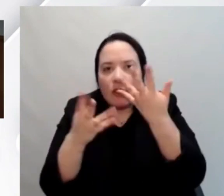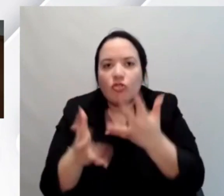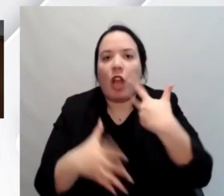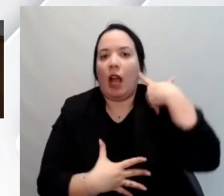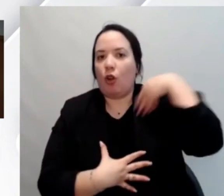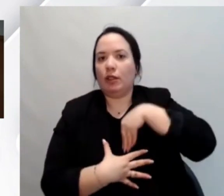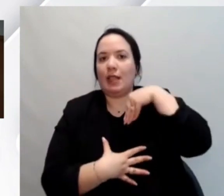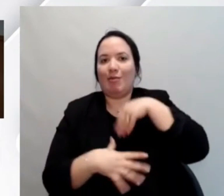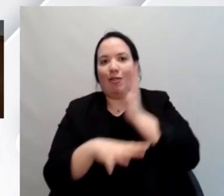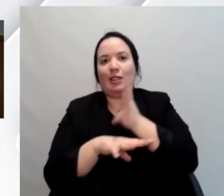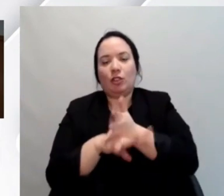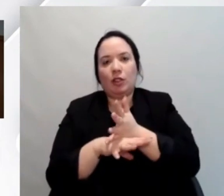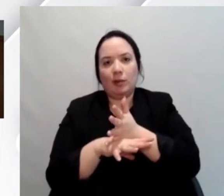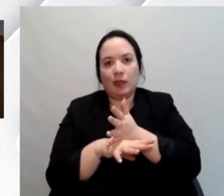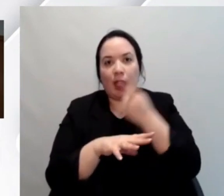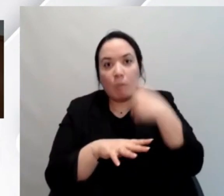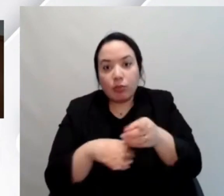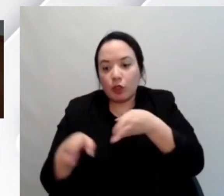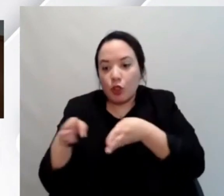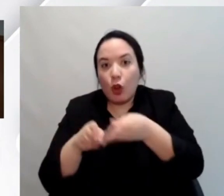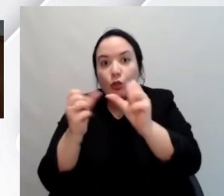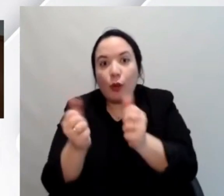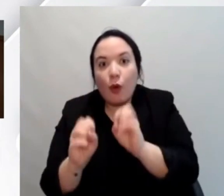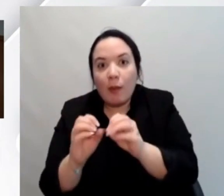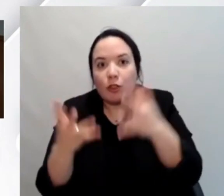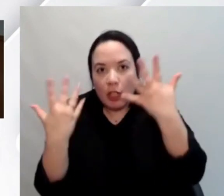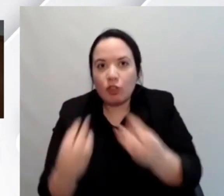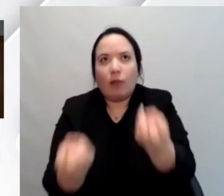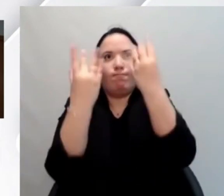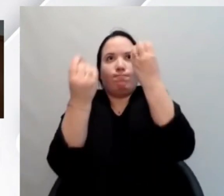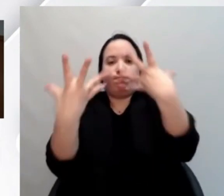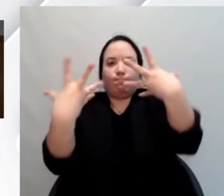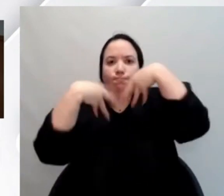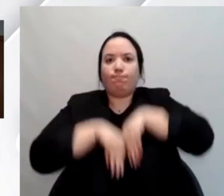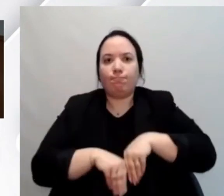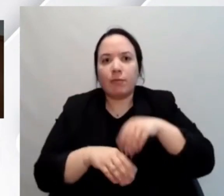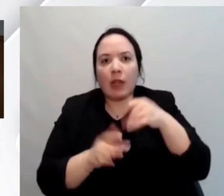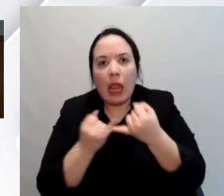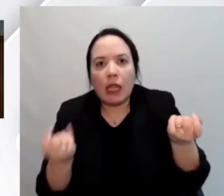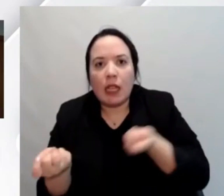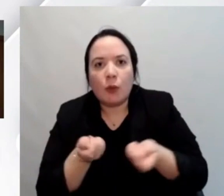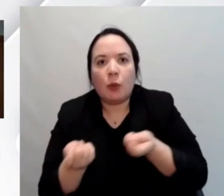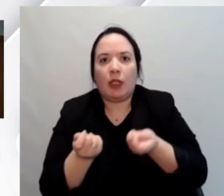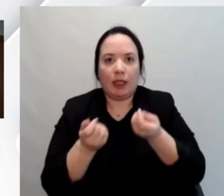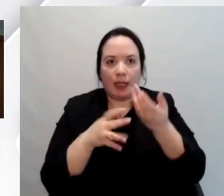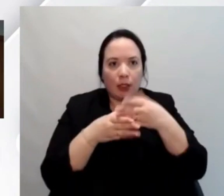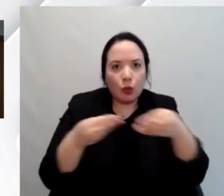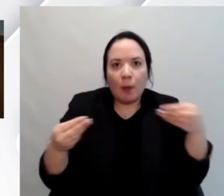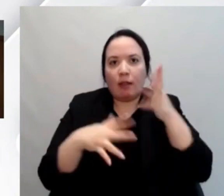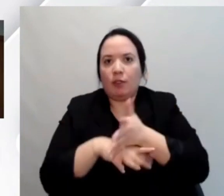'accessibilità già consapevoli dell'esistenza di linee guida di strumenti